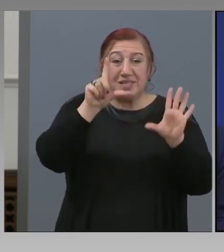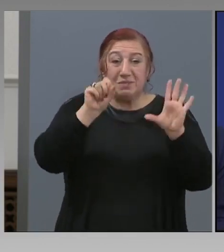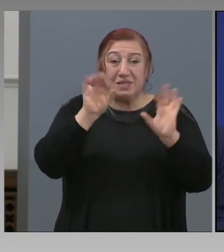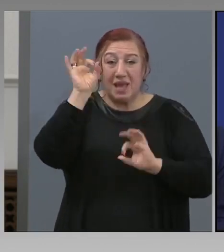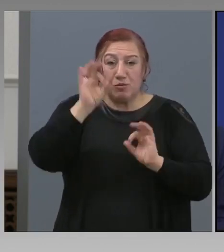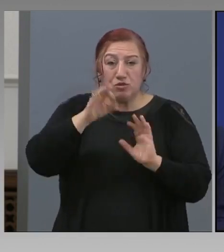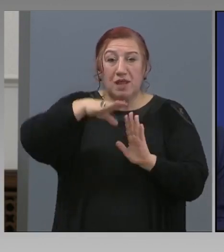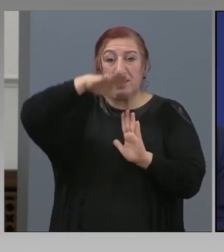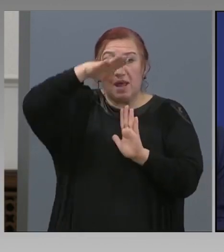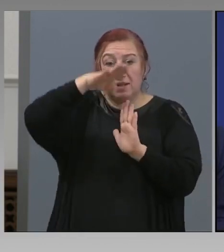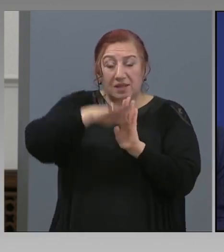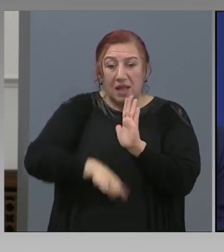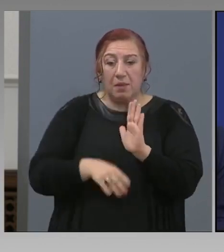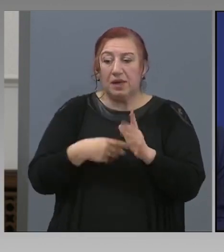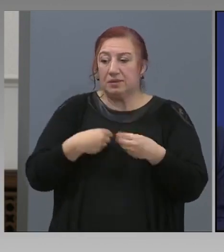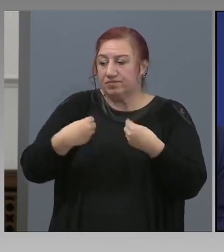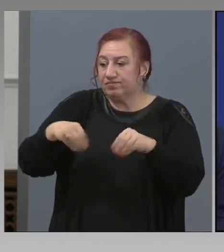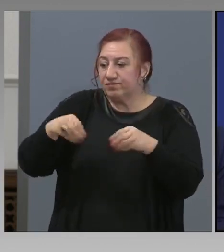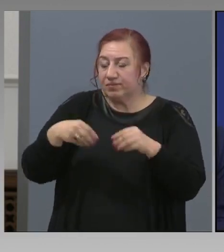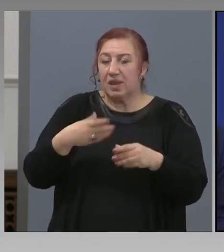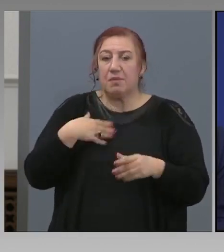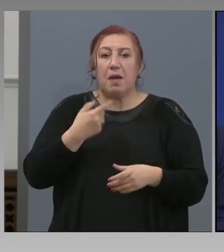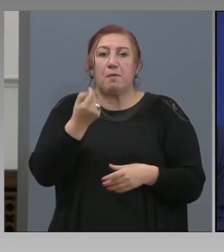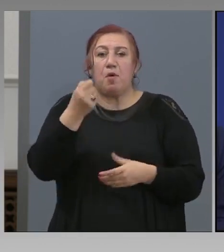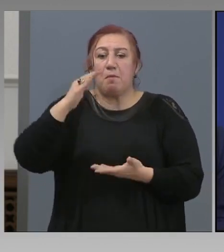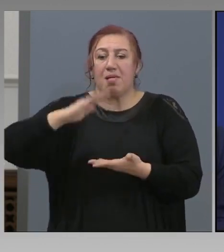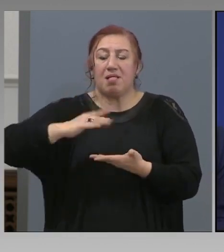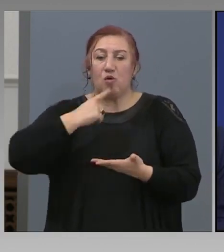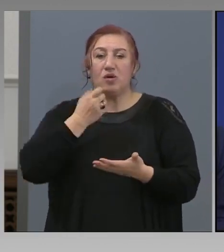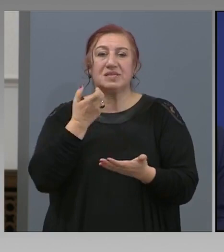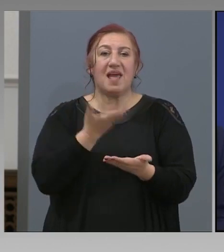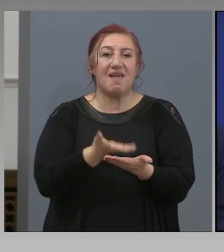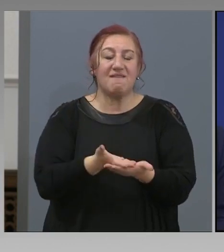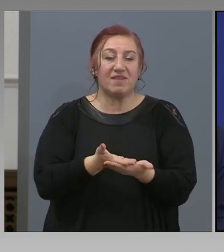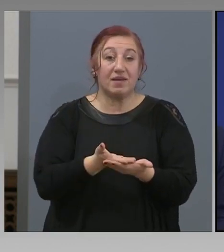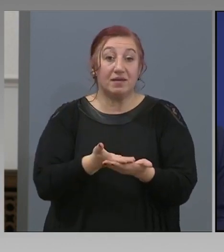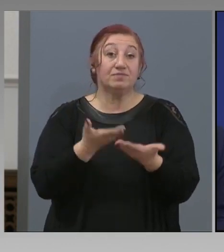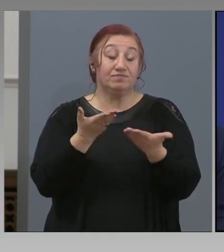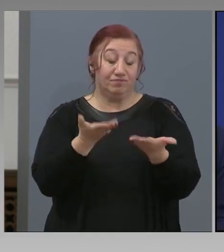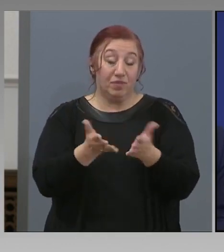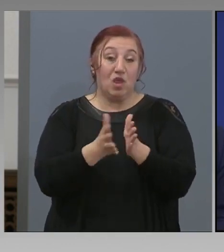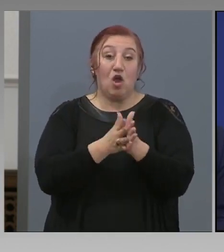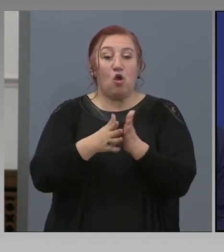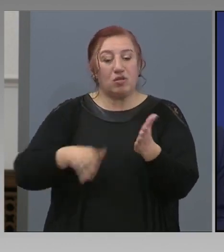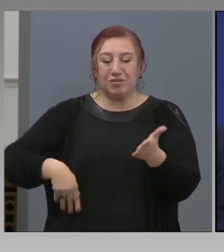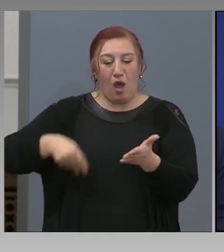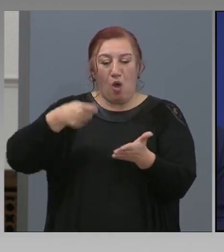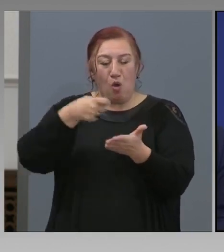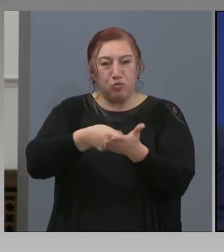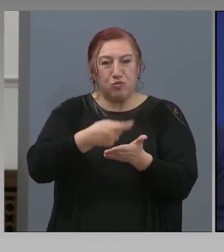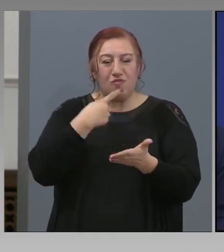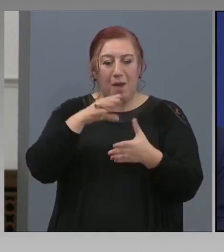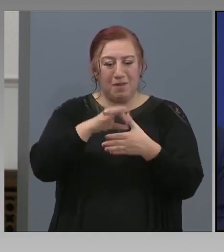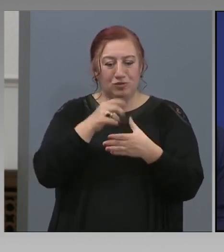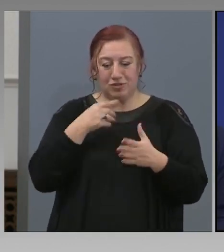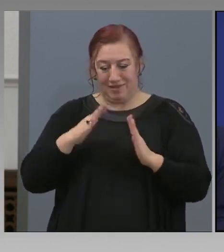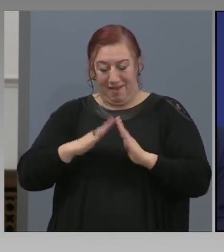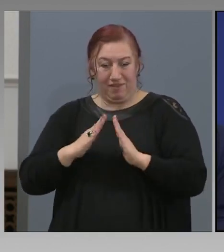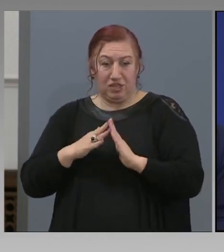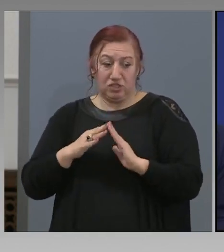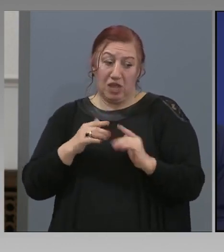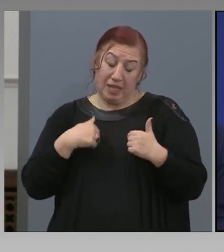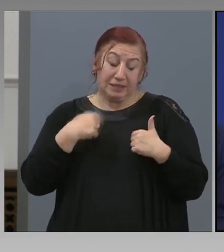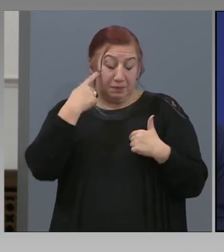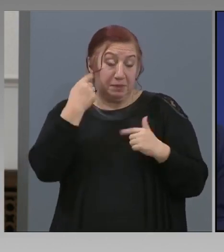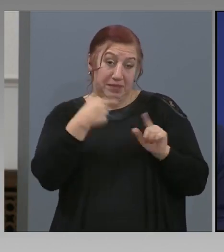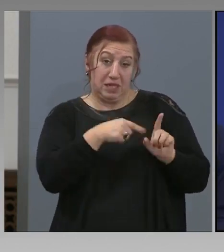по-малко заявките. Защото хората, като си купуват за вкъщи, това е моето обяснение, може да не